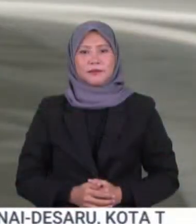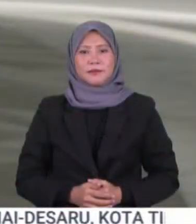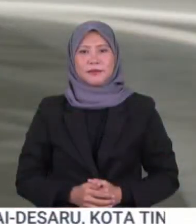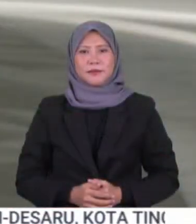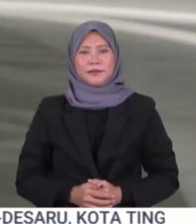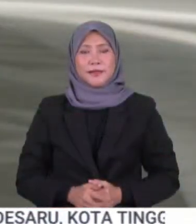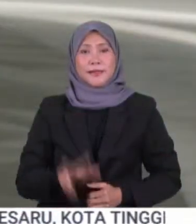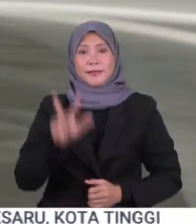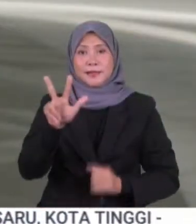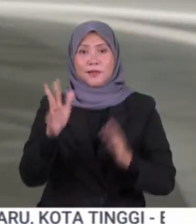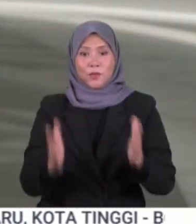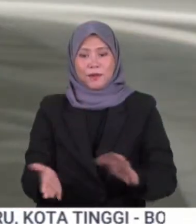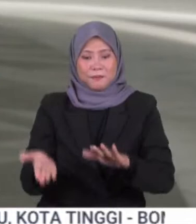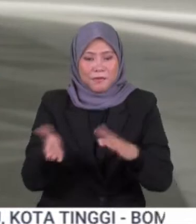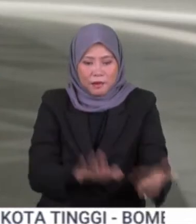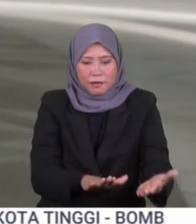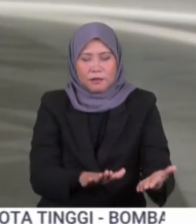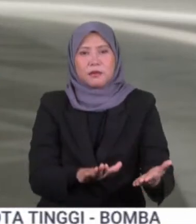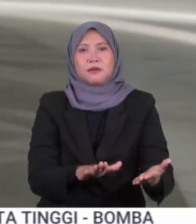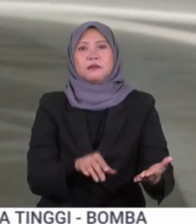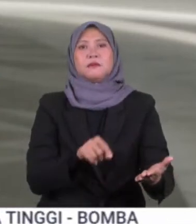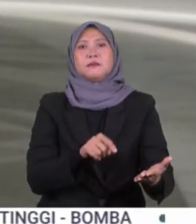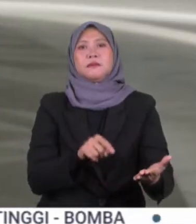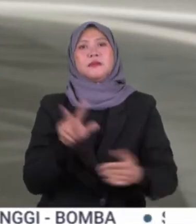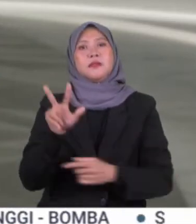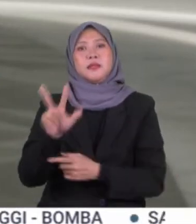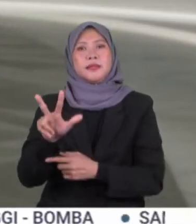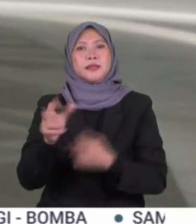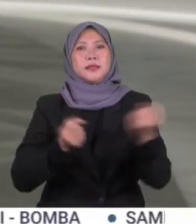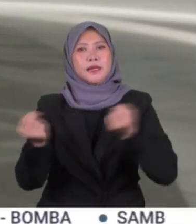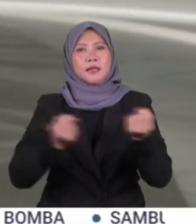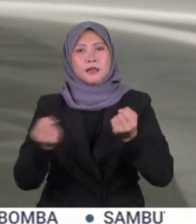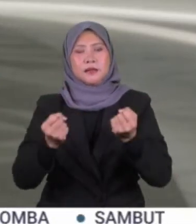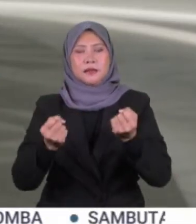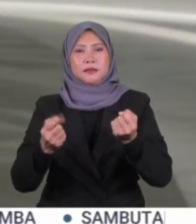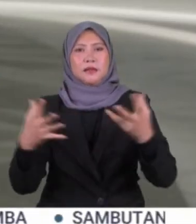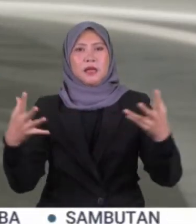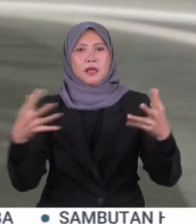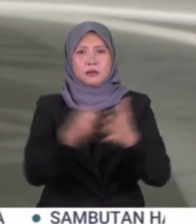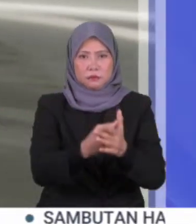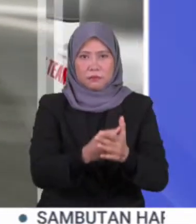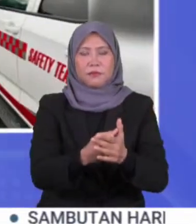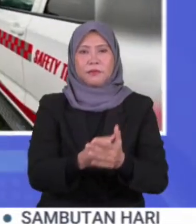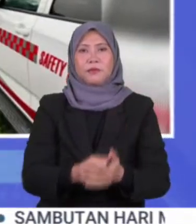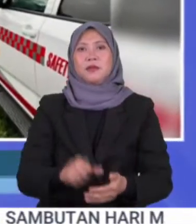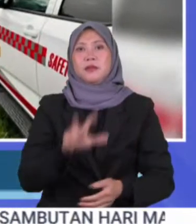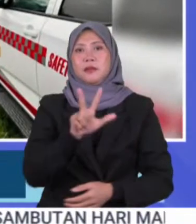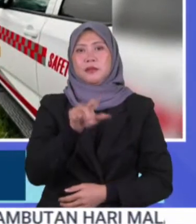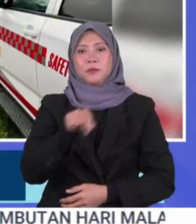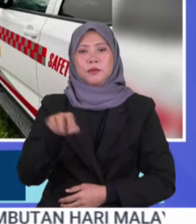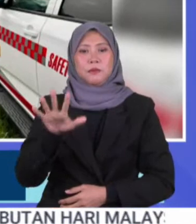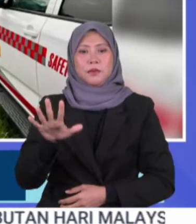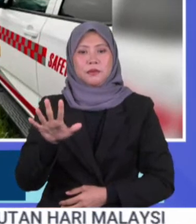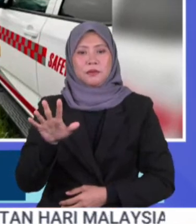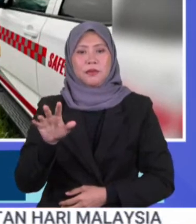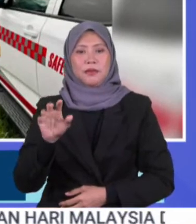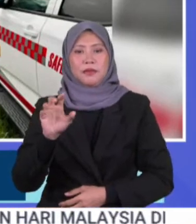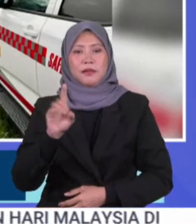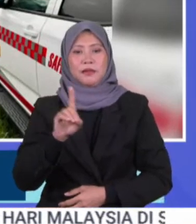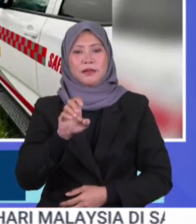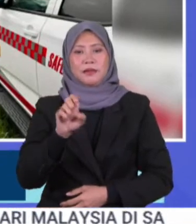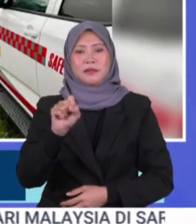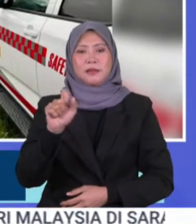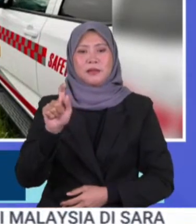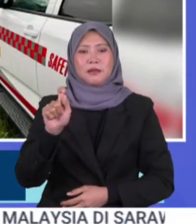Tiga maut dalam nahas membabitkan tiga kenderaan di kilometer 50.41 lebuh raya senai desaru